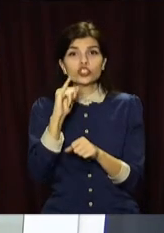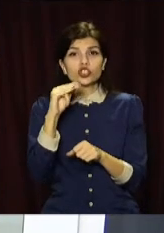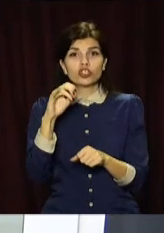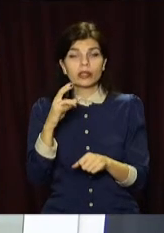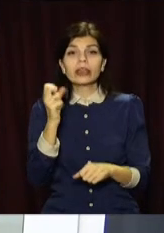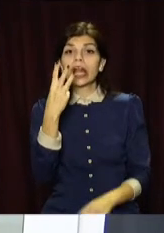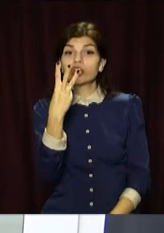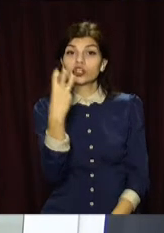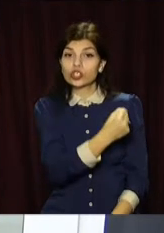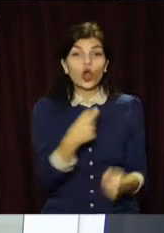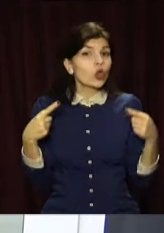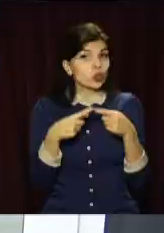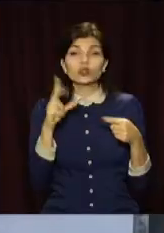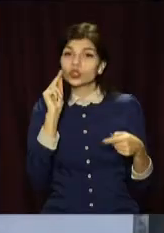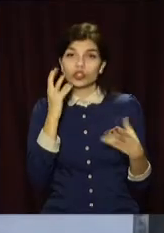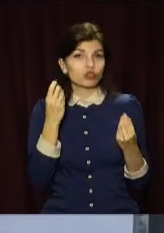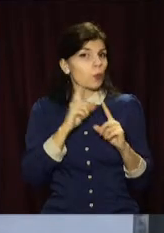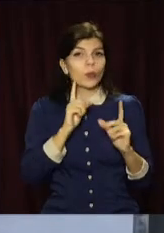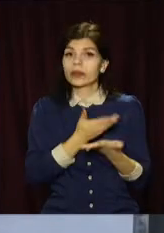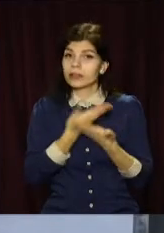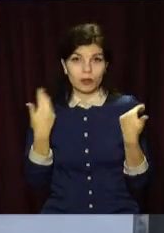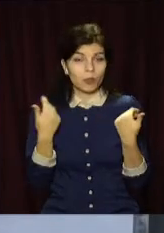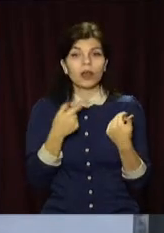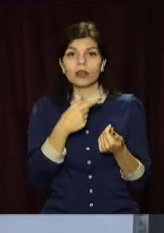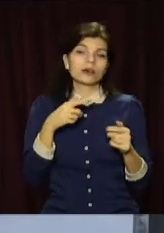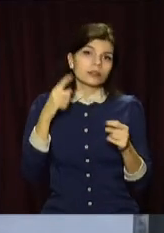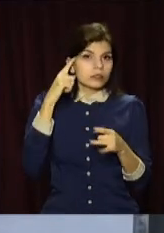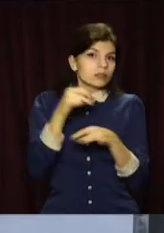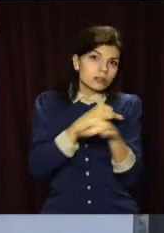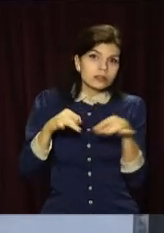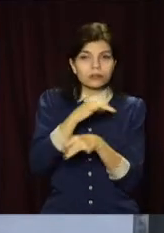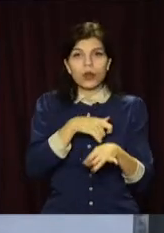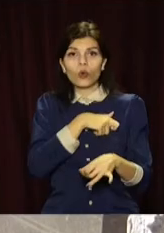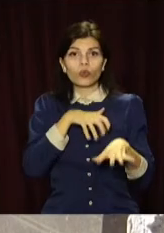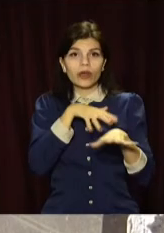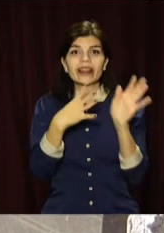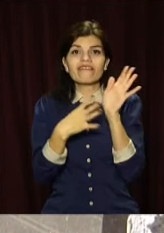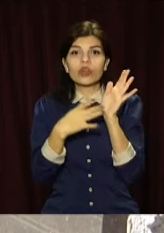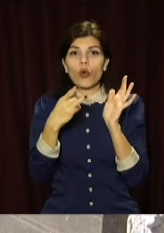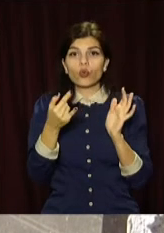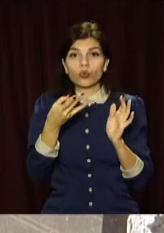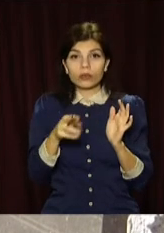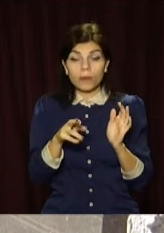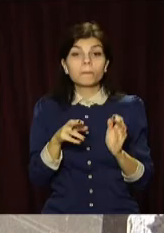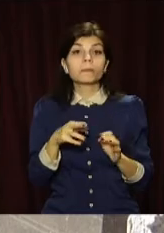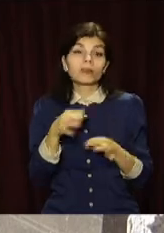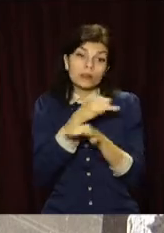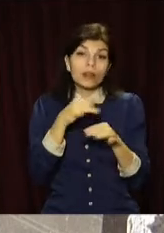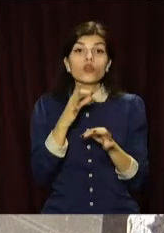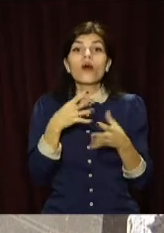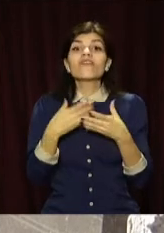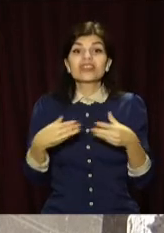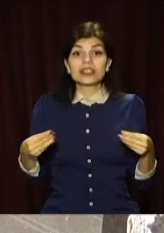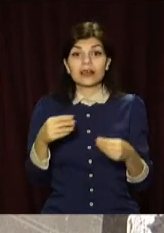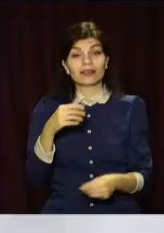на три тижні. Точної дати поки немає. Її визначать на засіданні уряду 9 грудня. Але на відміну від весняного